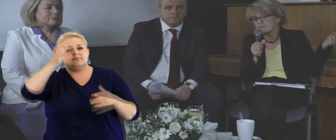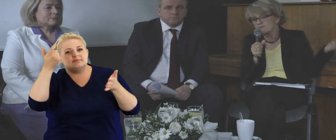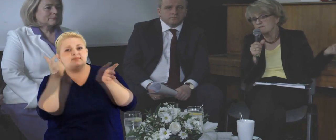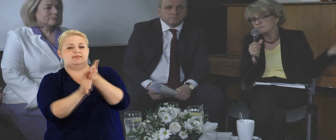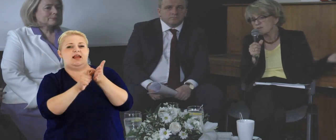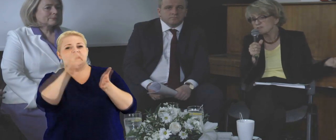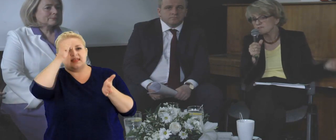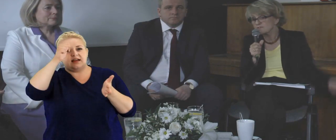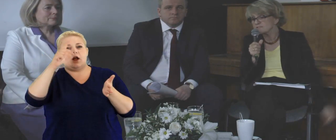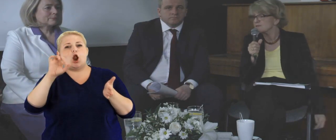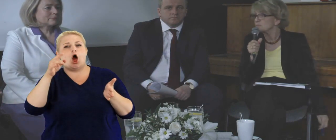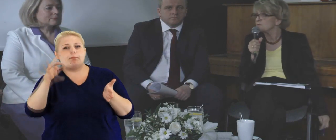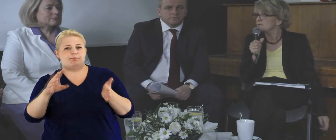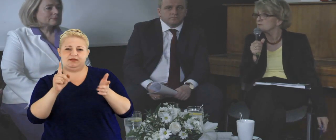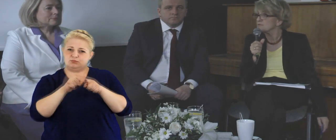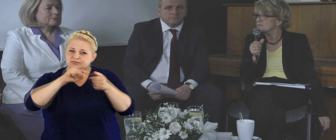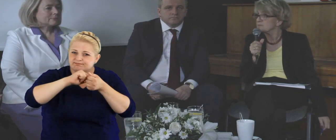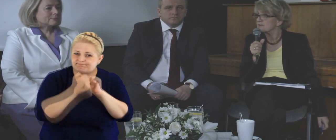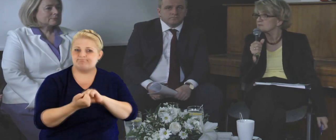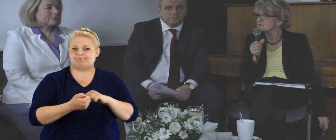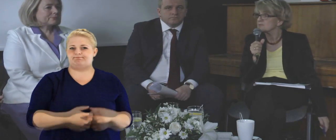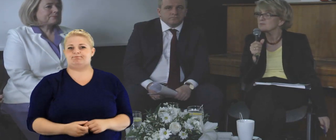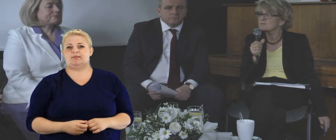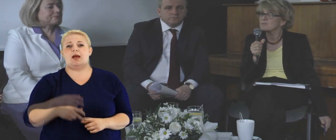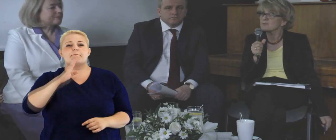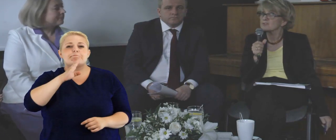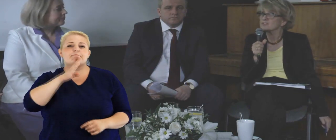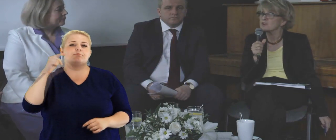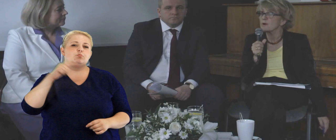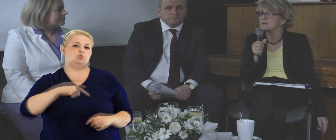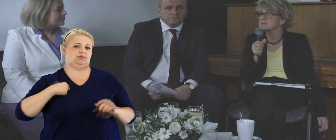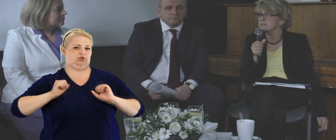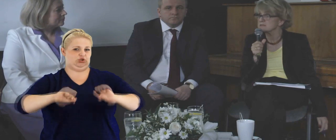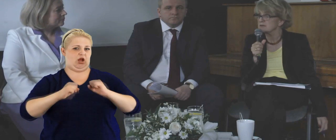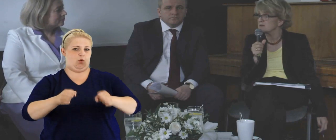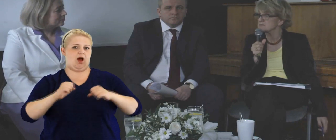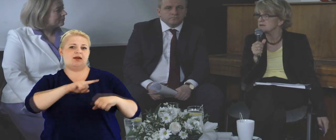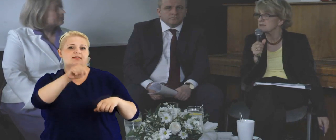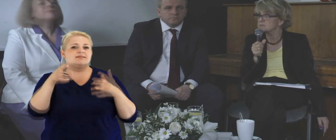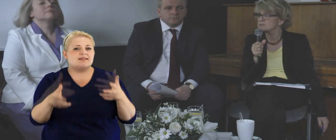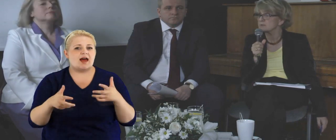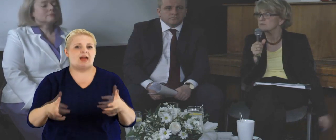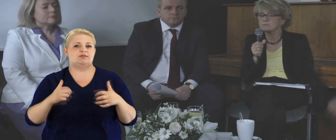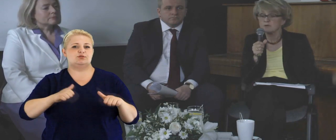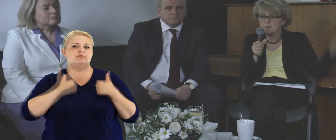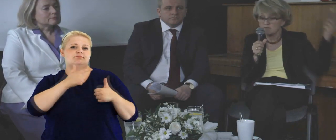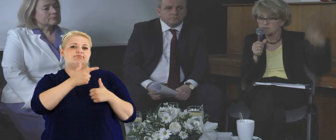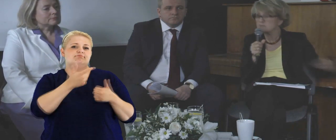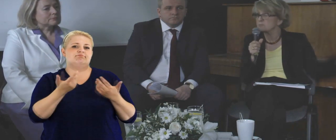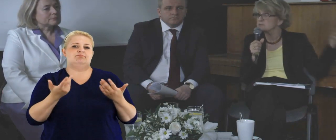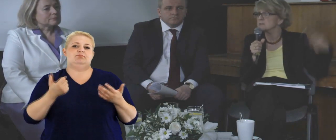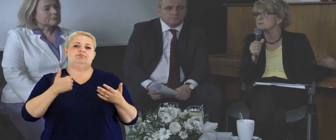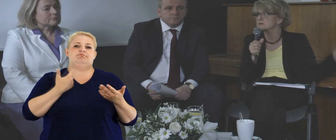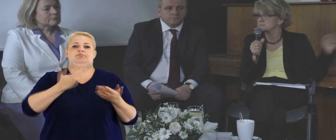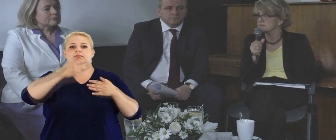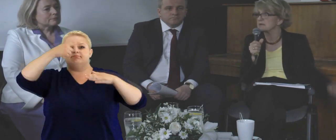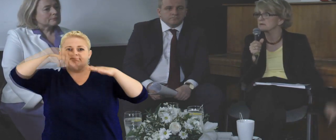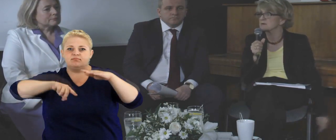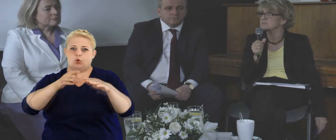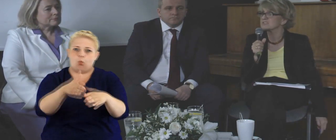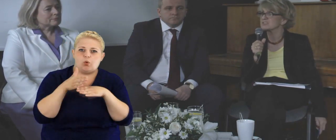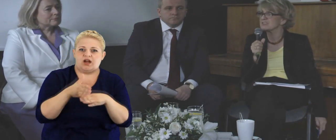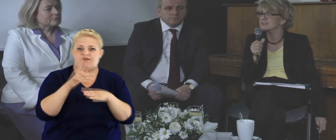zmienić definicję lobbyingu i prawdopodobnie podjąć działania zniechęcające, ale myślę, że to byłoby, prowadziło do podziemnej